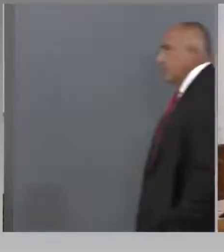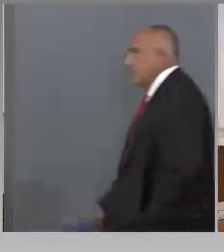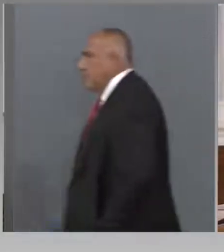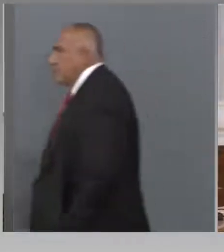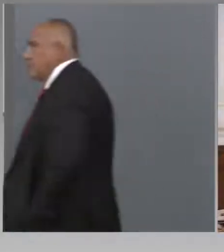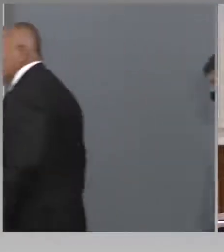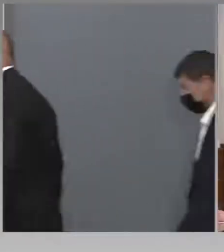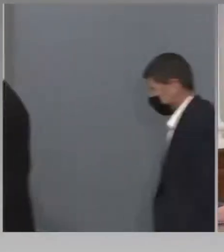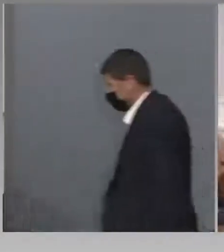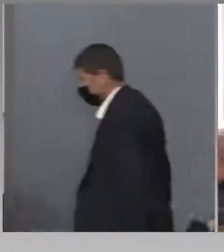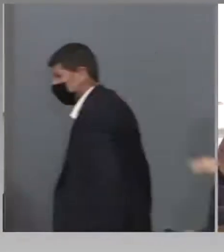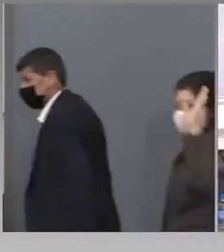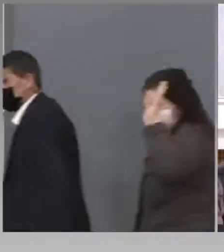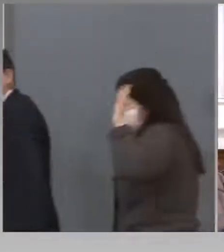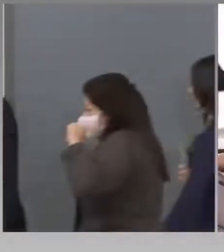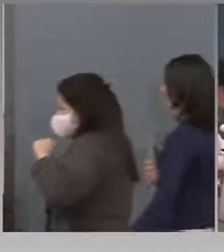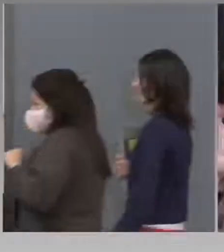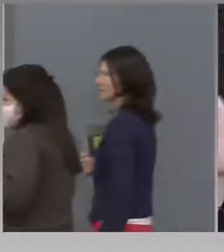Абонирайте се!